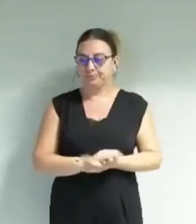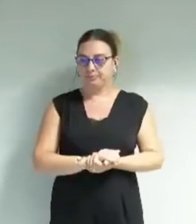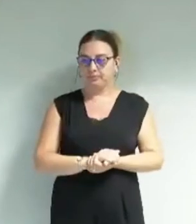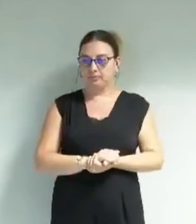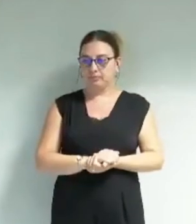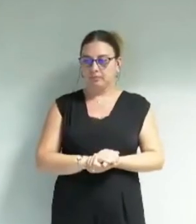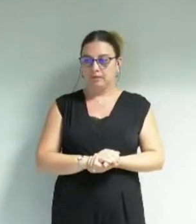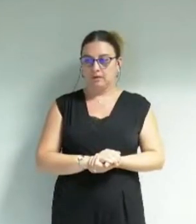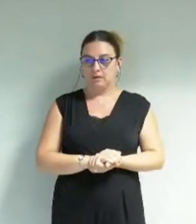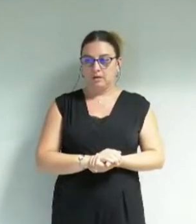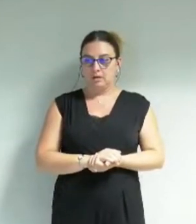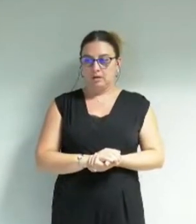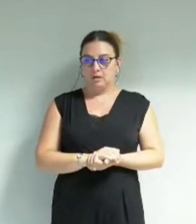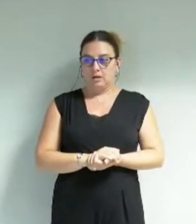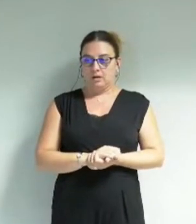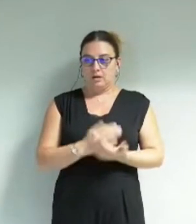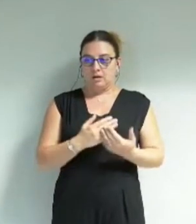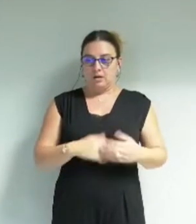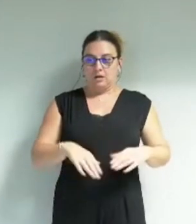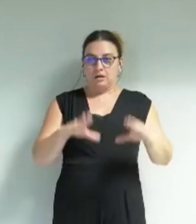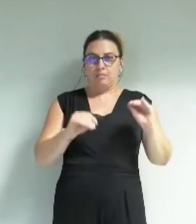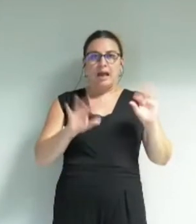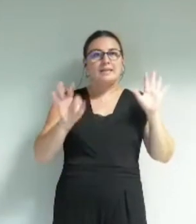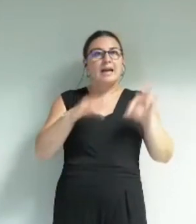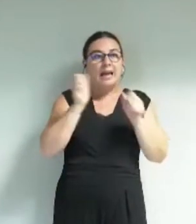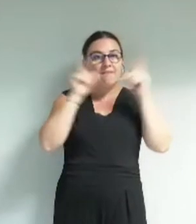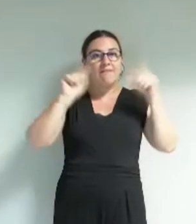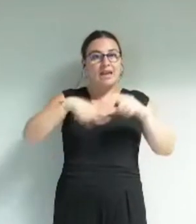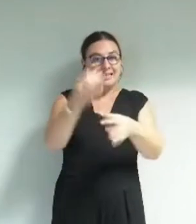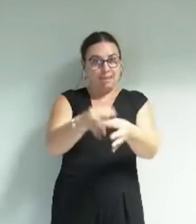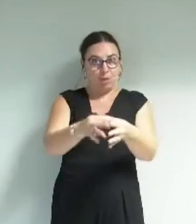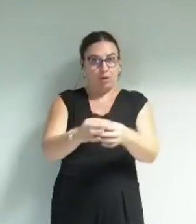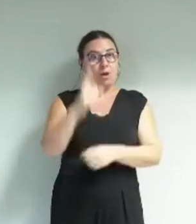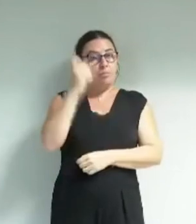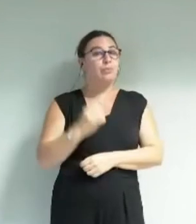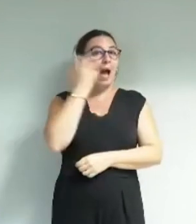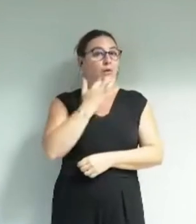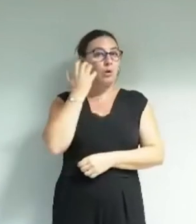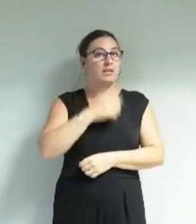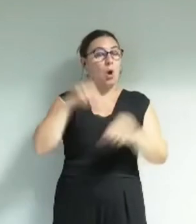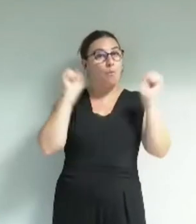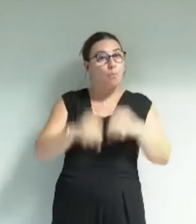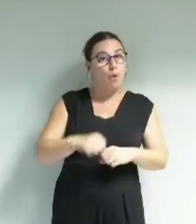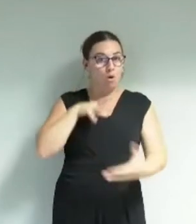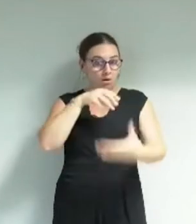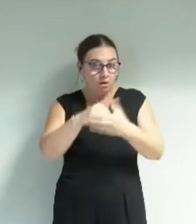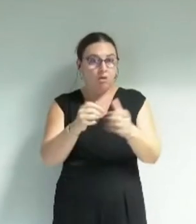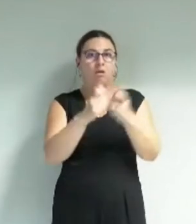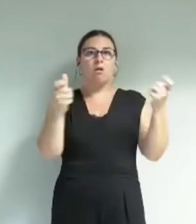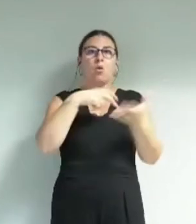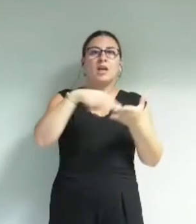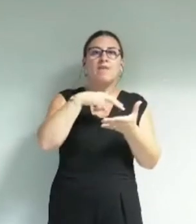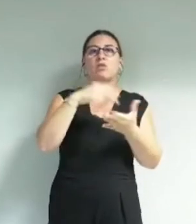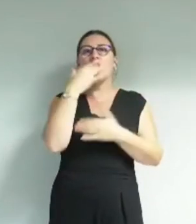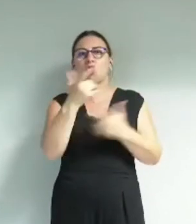l'ouverture de place d'éveil dès septembre la possibilité dès septembre pour les adolescents de commencer une pratique au conservatoire 20 millions d